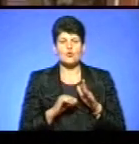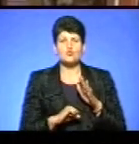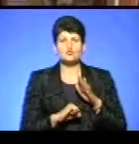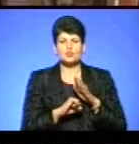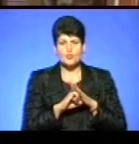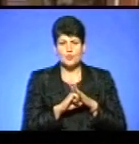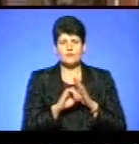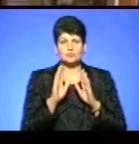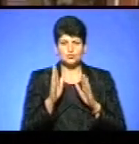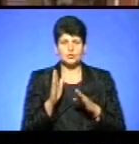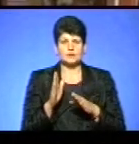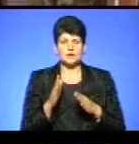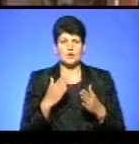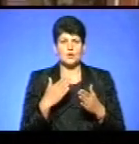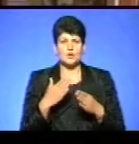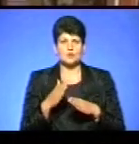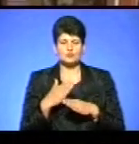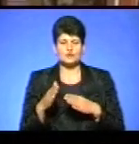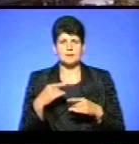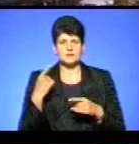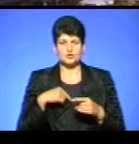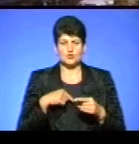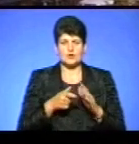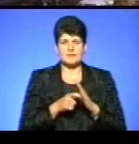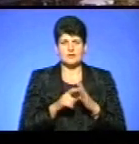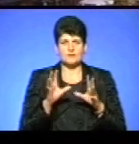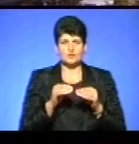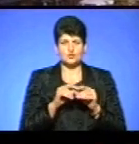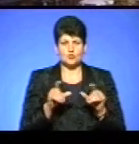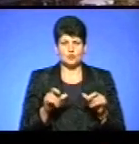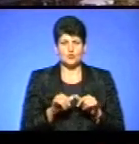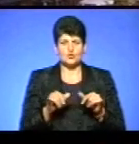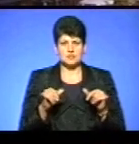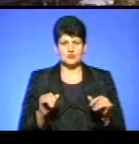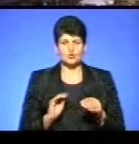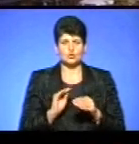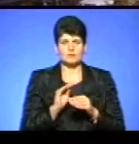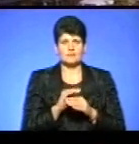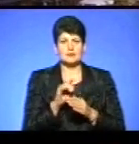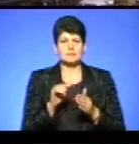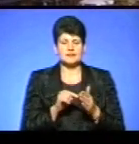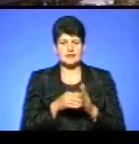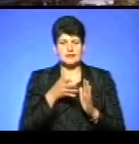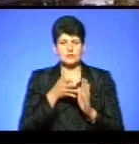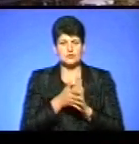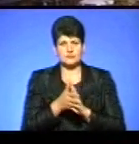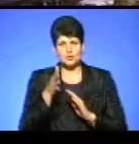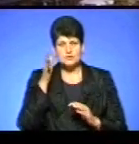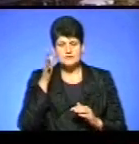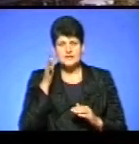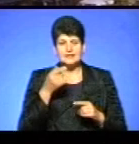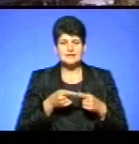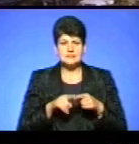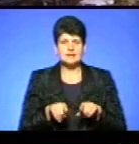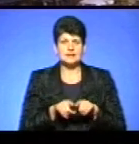мабуть, буде розповсюджено з психологічного кабінету на всю школу. Розширено і додавлено питання інклюзивної освіти, тому що це